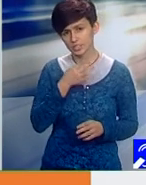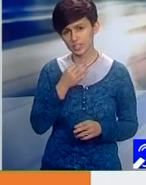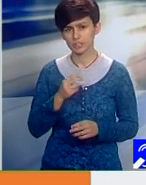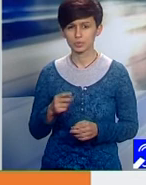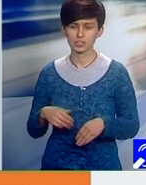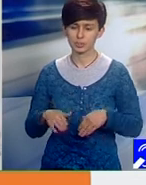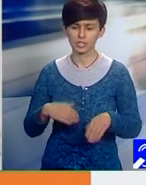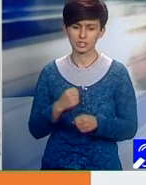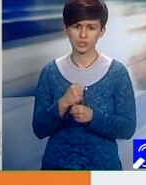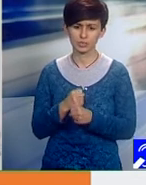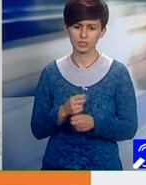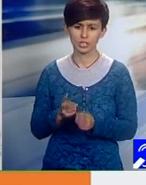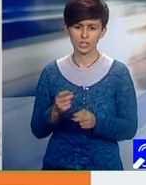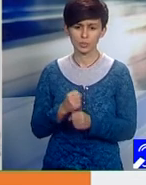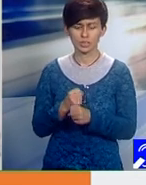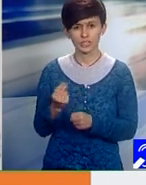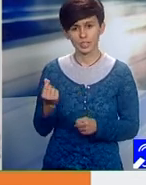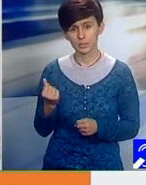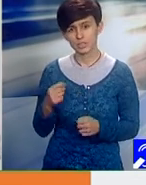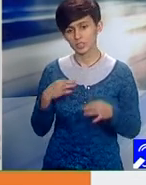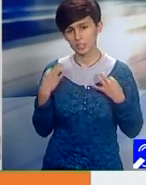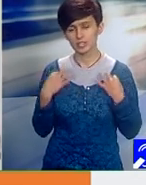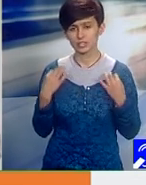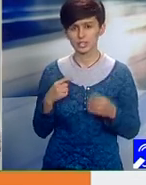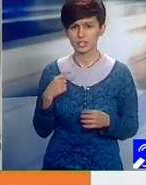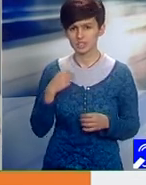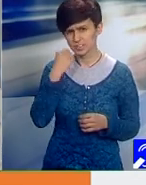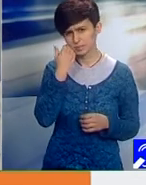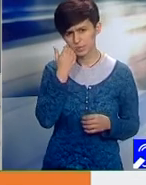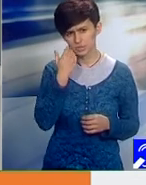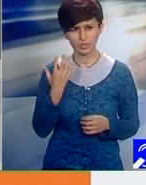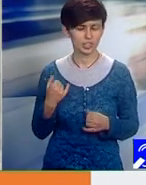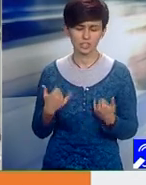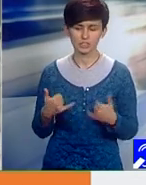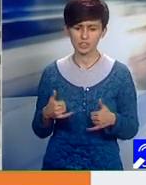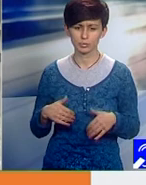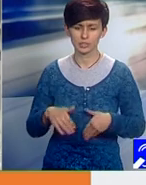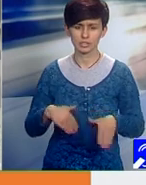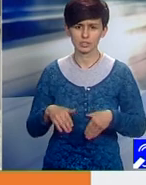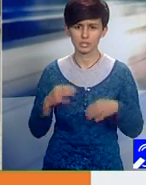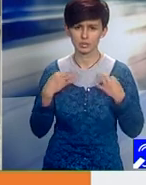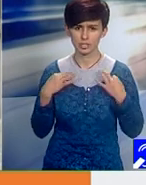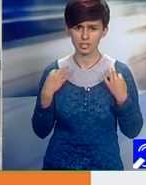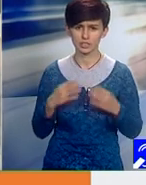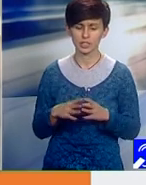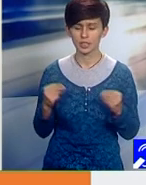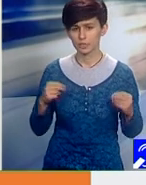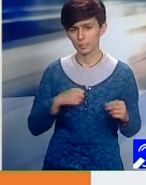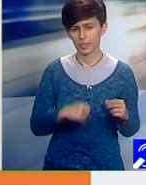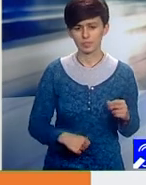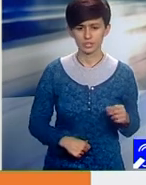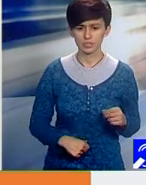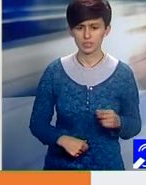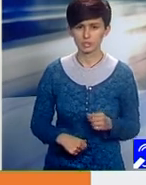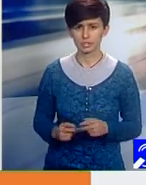Muncii? Este jenant ceea ce s-a întâmplat în Ministerul Sănătății până acum, lipsă de profesionalist și drumul